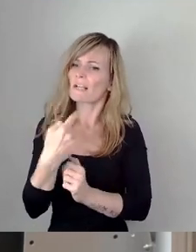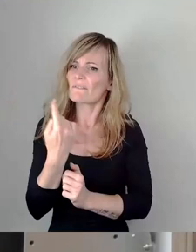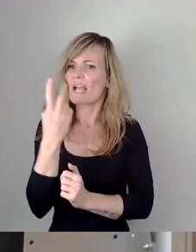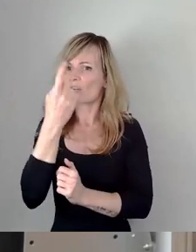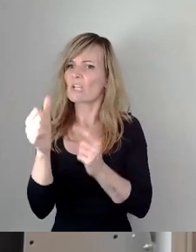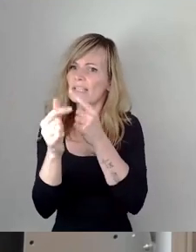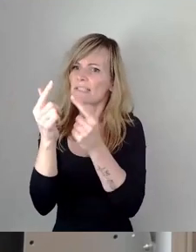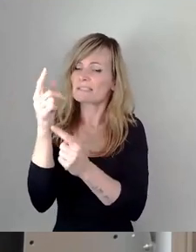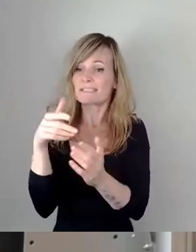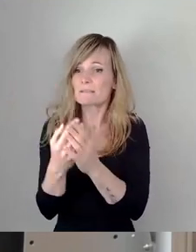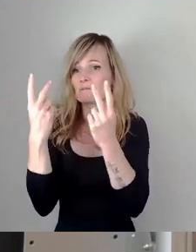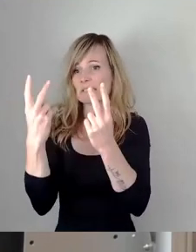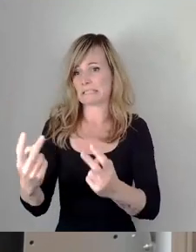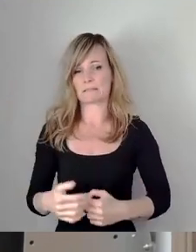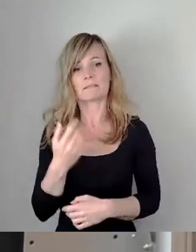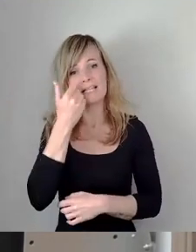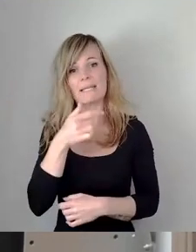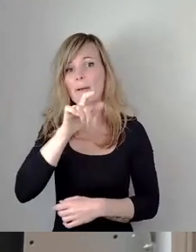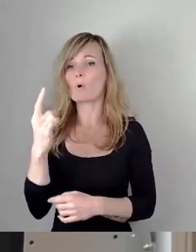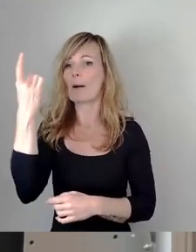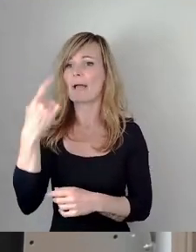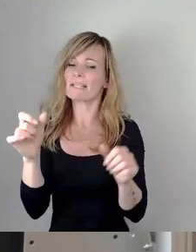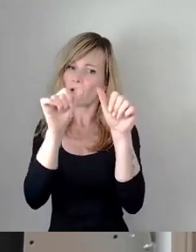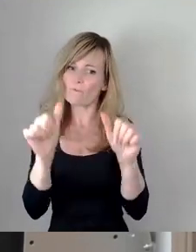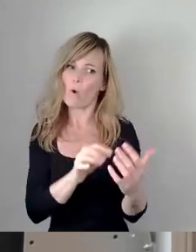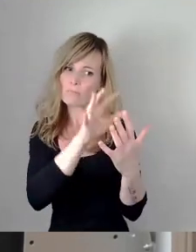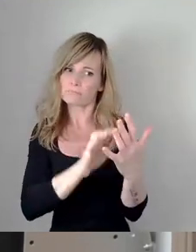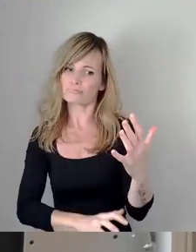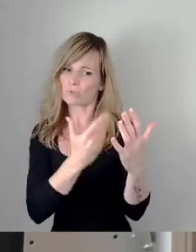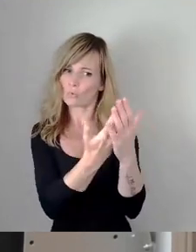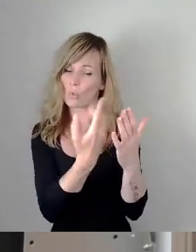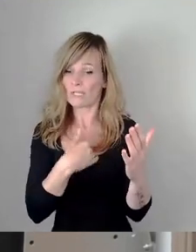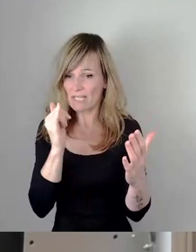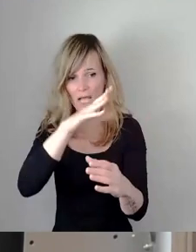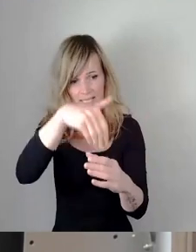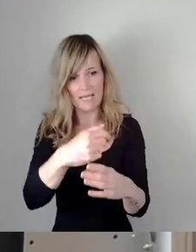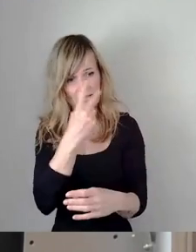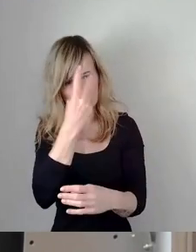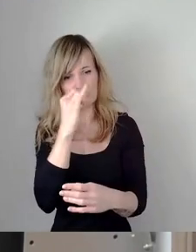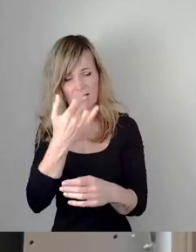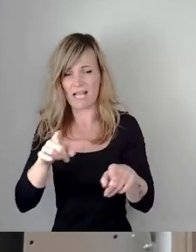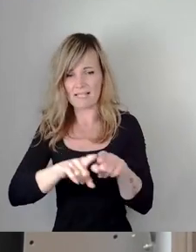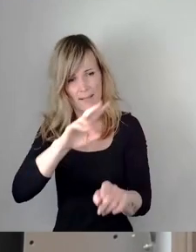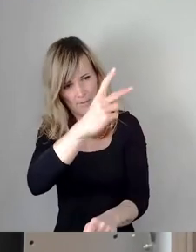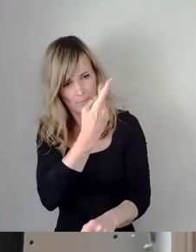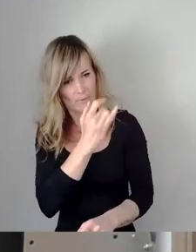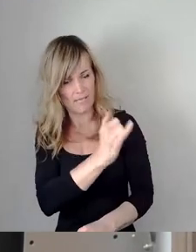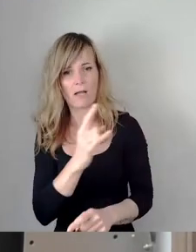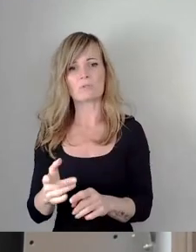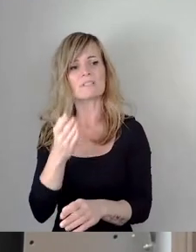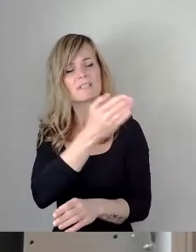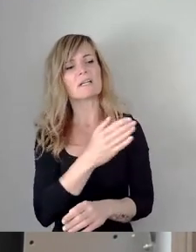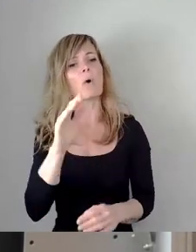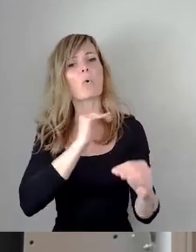wichtig. Lieber Bürgermeister, bring es nochmal in eine Form. An sich verstehen wir das und an sich sehen wir das natürlich genauso. Und zu Ihnen, Kollege Lommel,